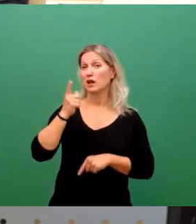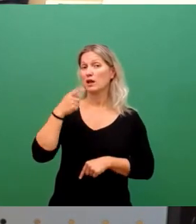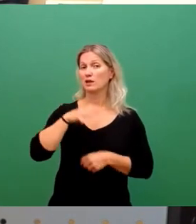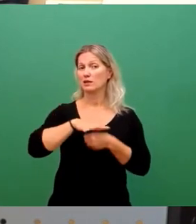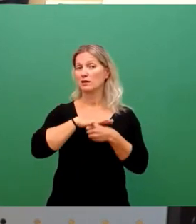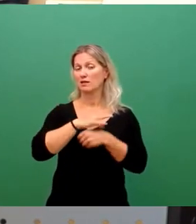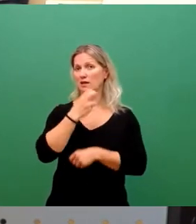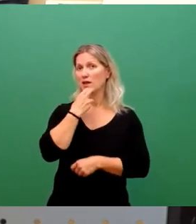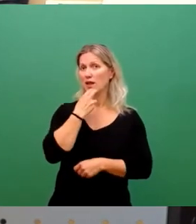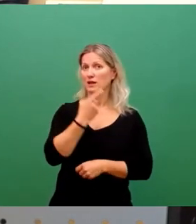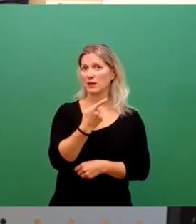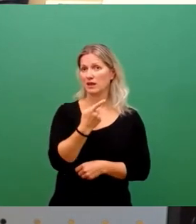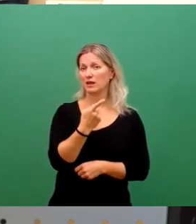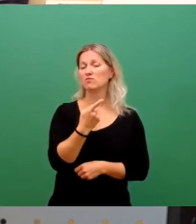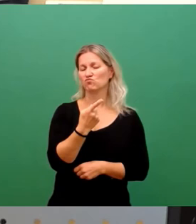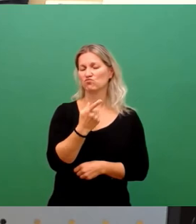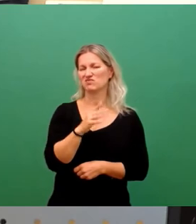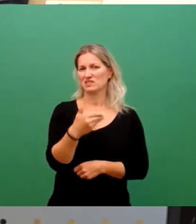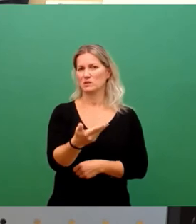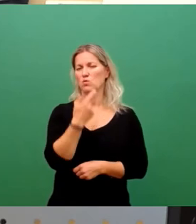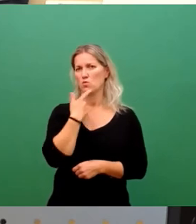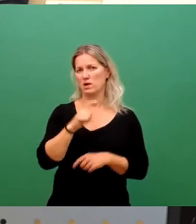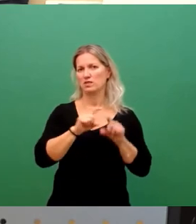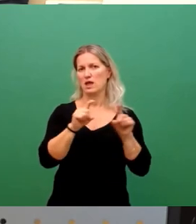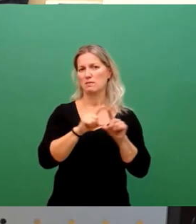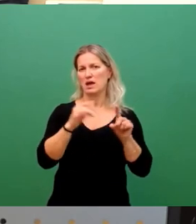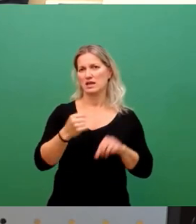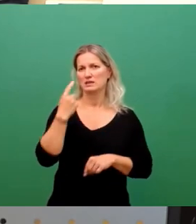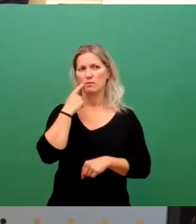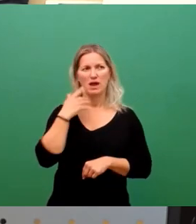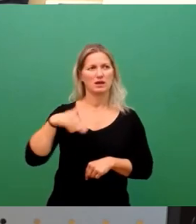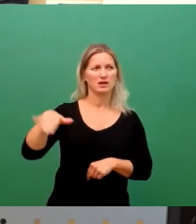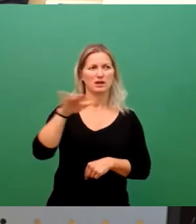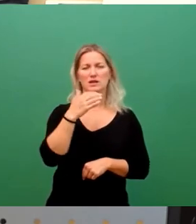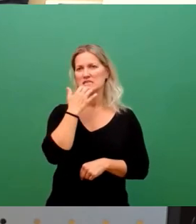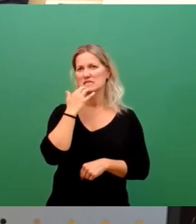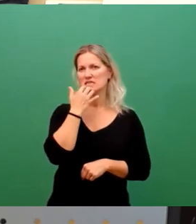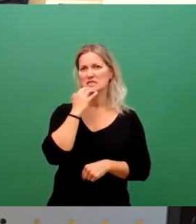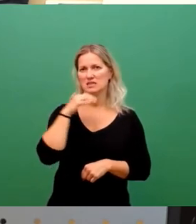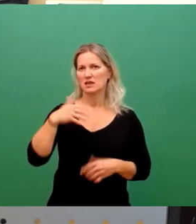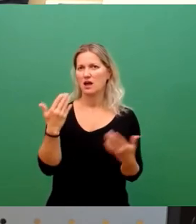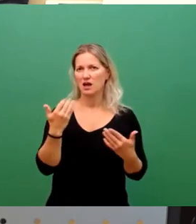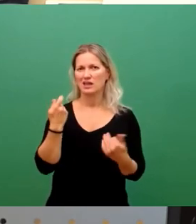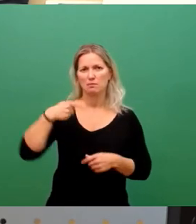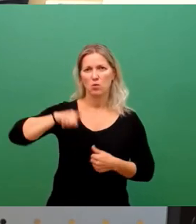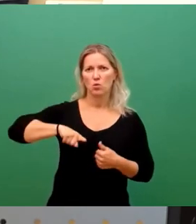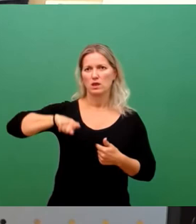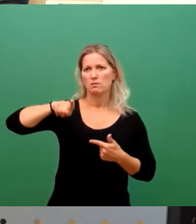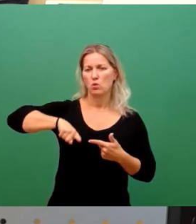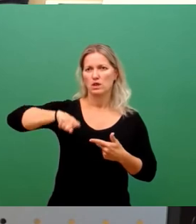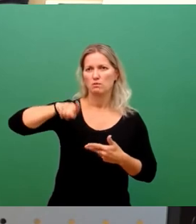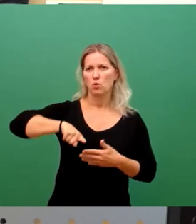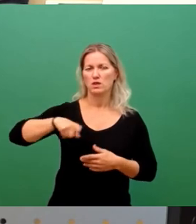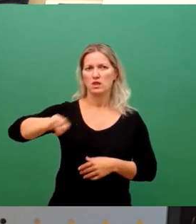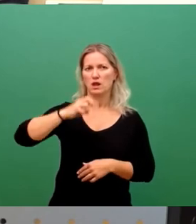sind sicherlich eines der Themen, die derzeit am meisten drängen. Monat für Monat erleben wir oder verzeichnen wir derzeit